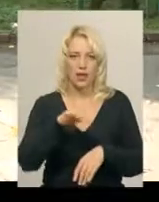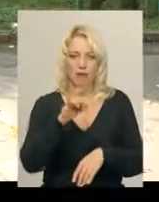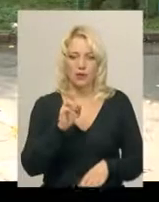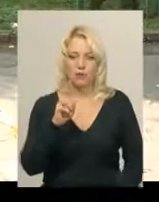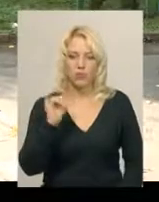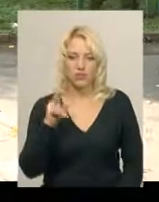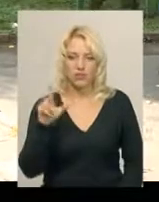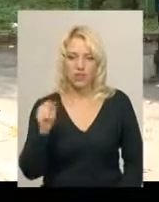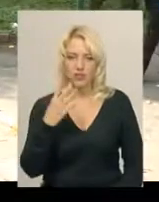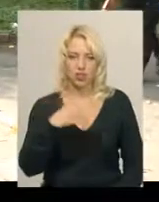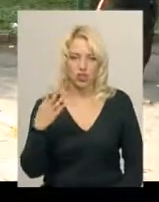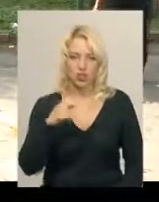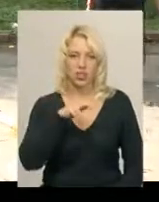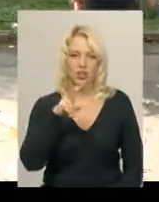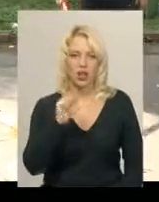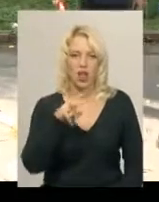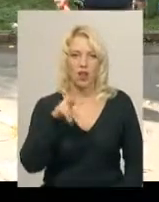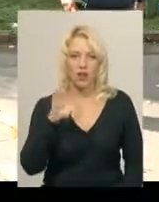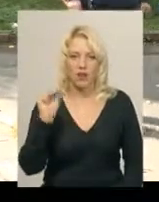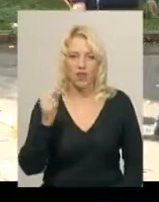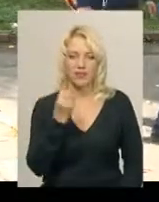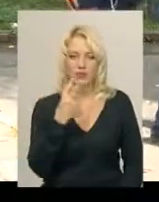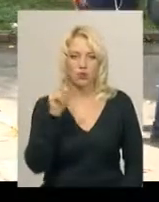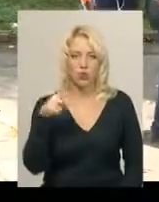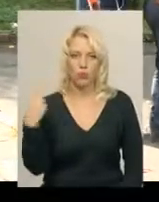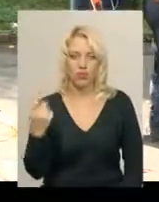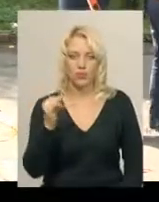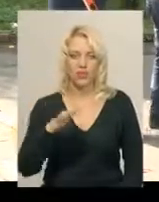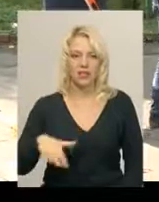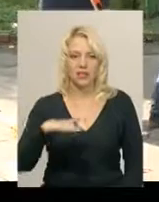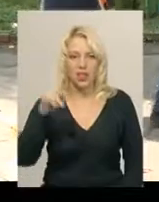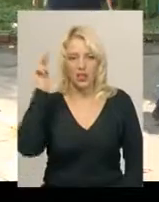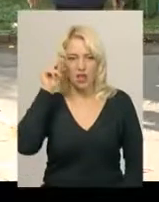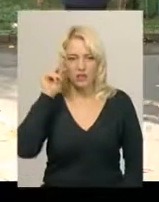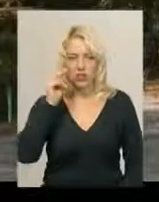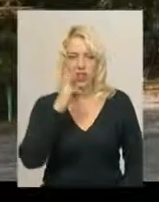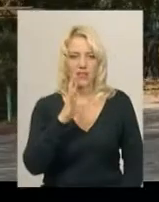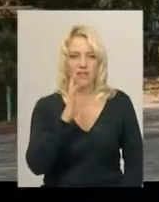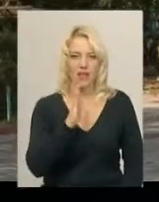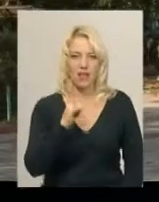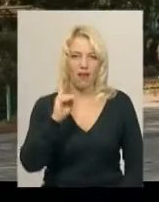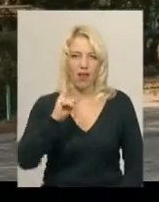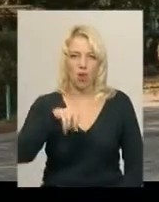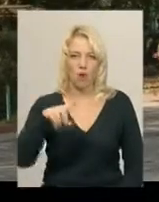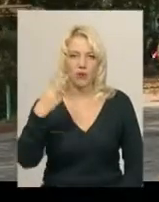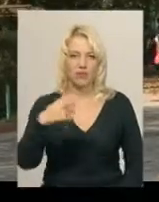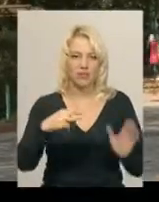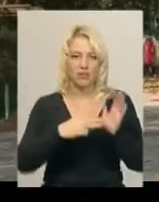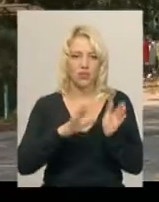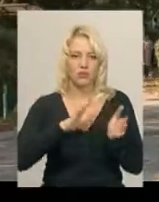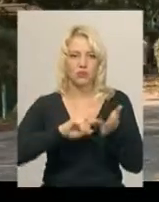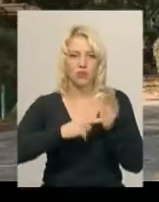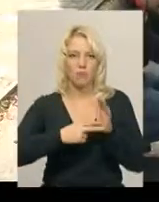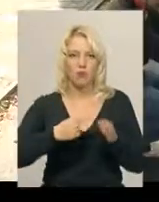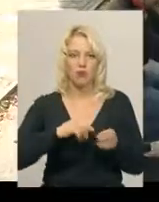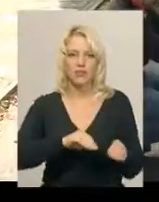вулиці Чкалова, 13, 1 і на території навчально-виховного об'єднання номер 28. Також було заплановано встановити тенісний стіл на